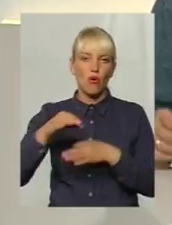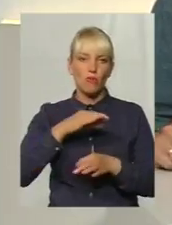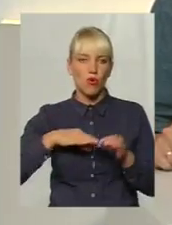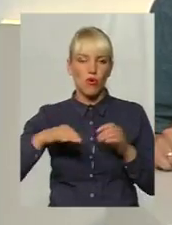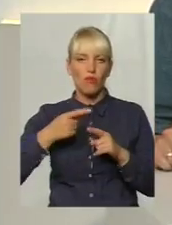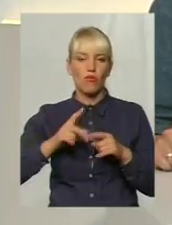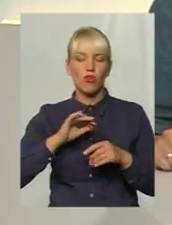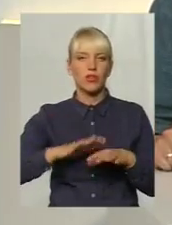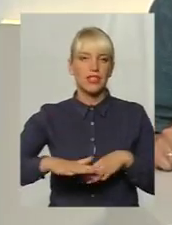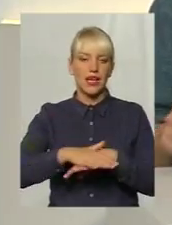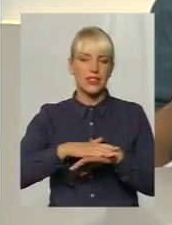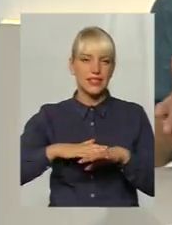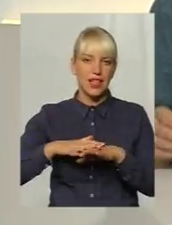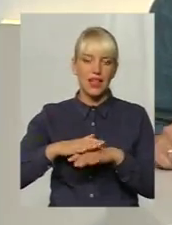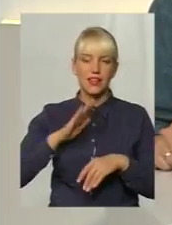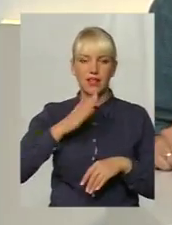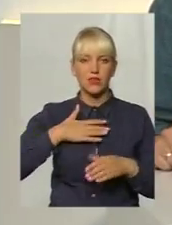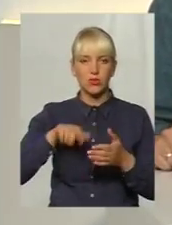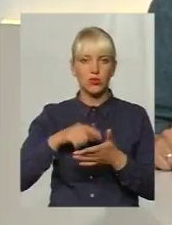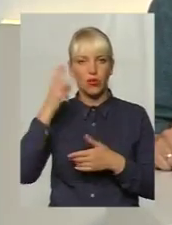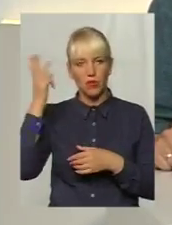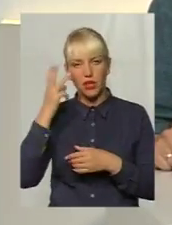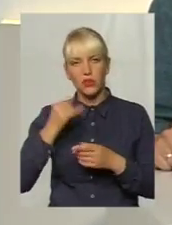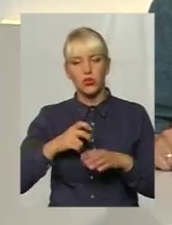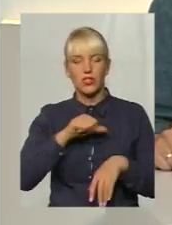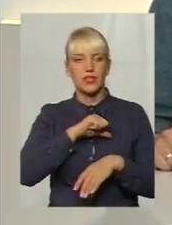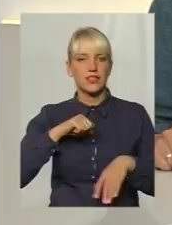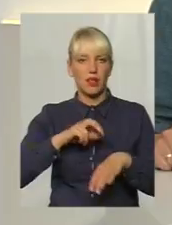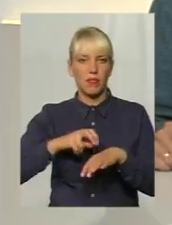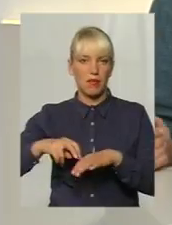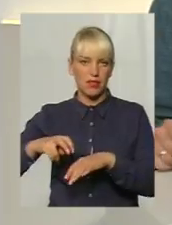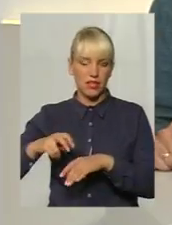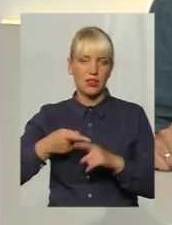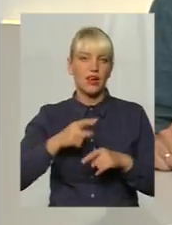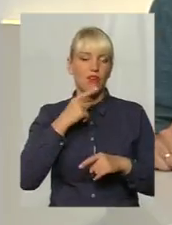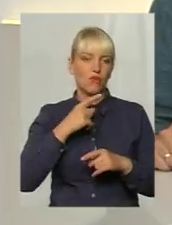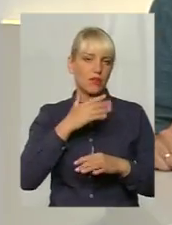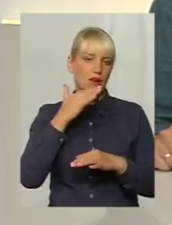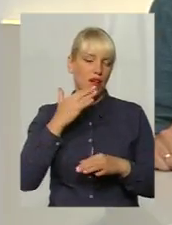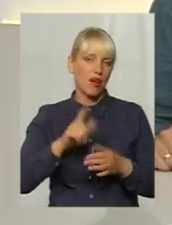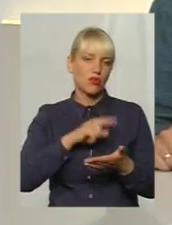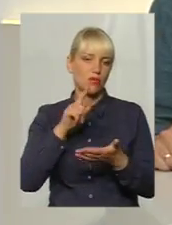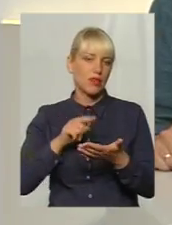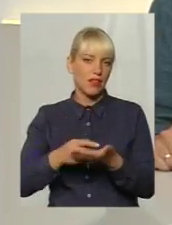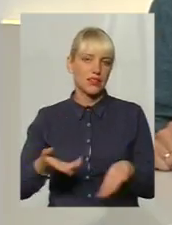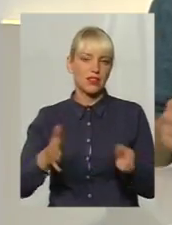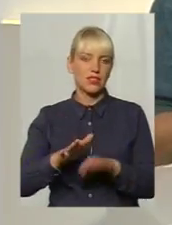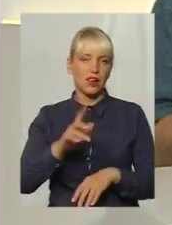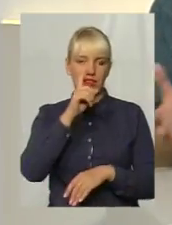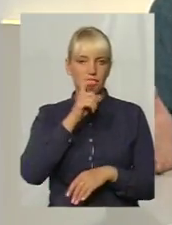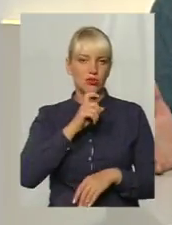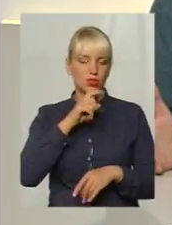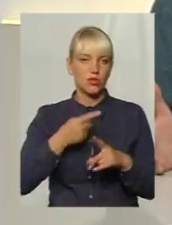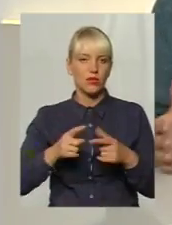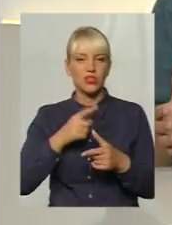серед населення Хмельницького, так і медики, тому що, насправді, багато питань залишається незрозумілими, чи